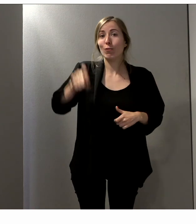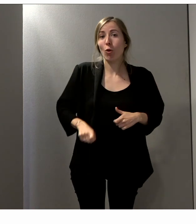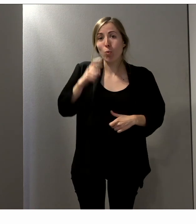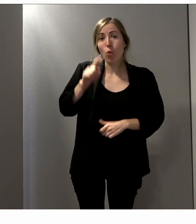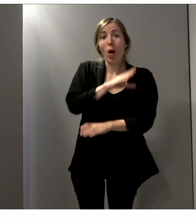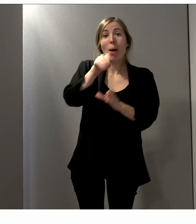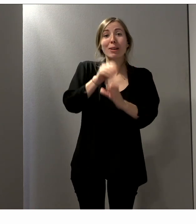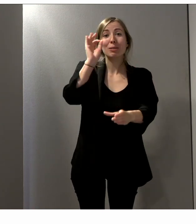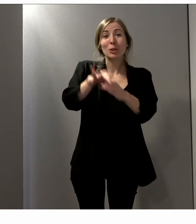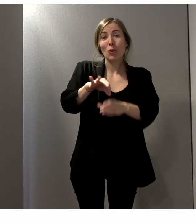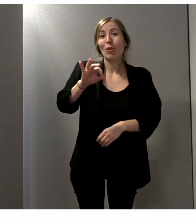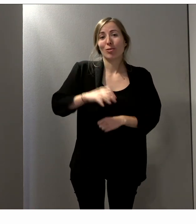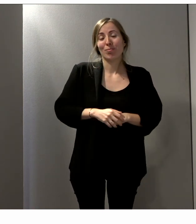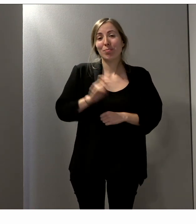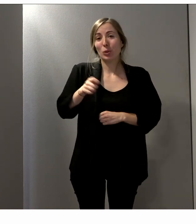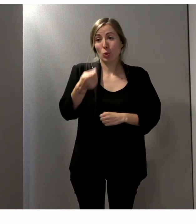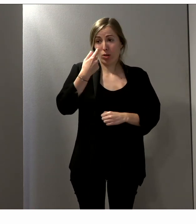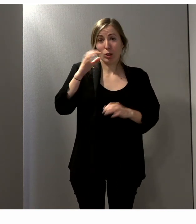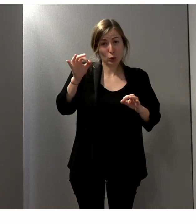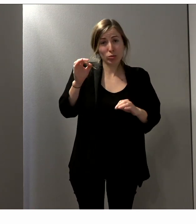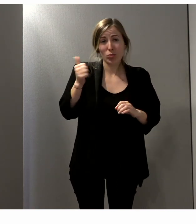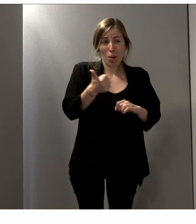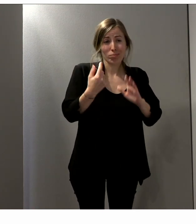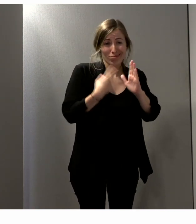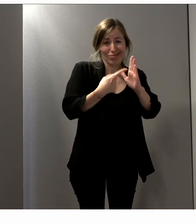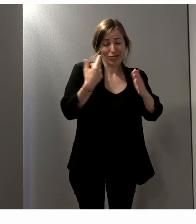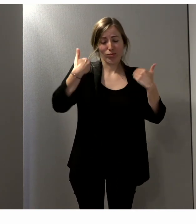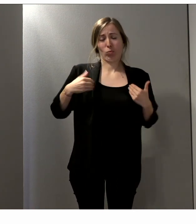au vote et pour rappeler avec force que nous sommes avant tout des citoyens.